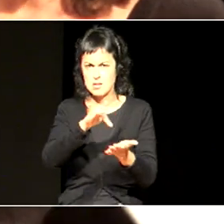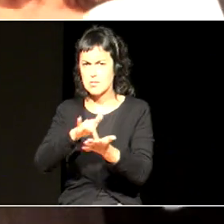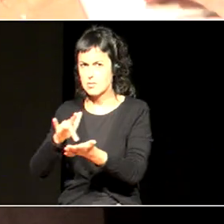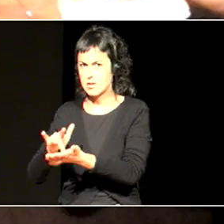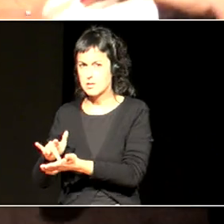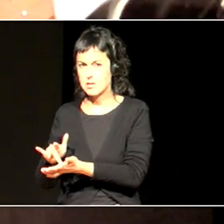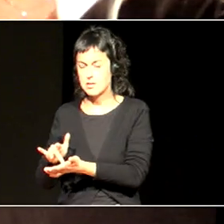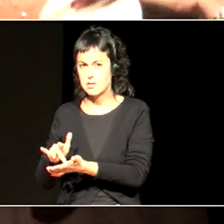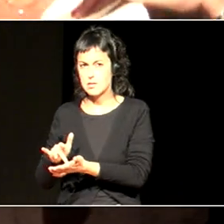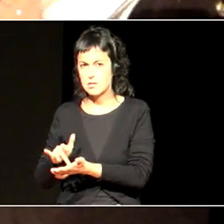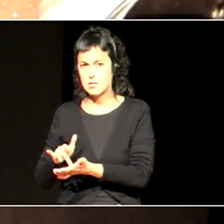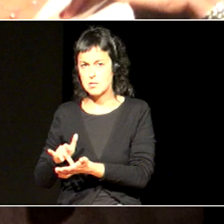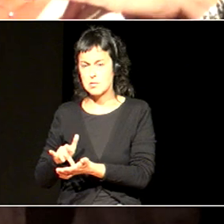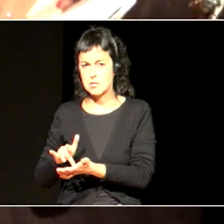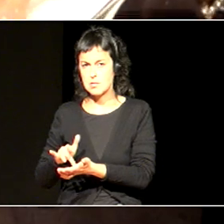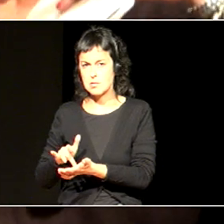ba,